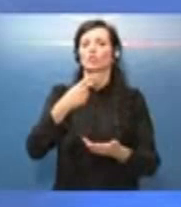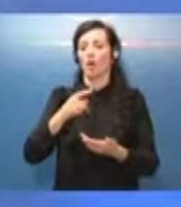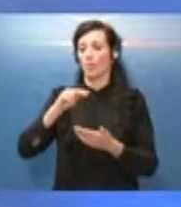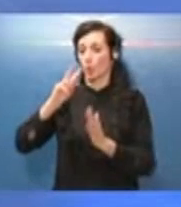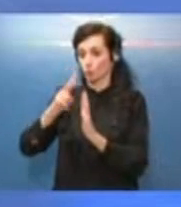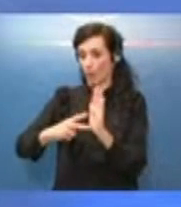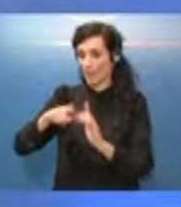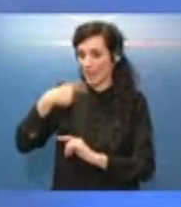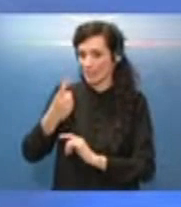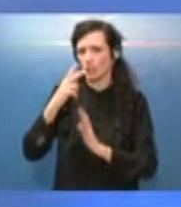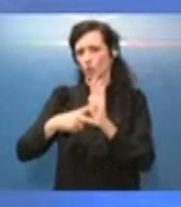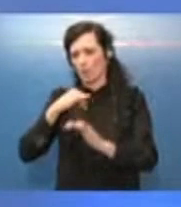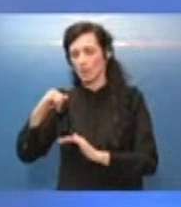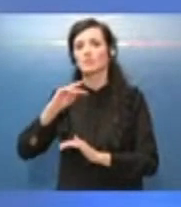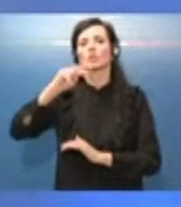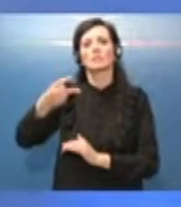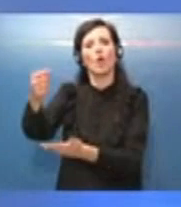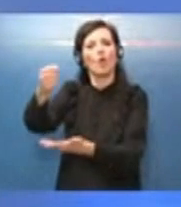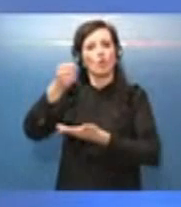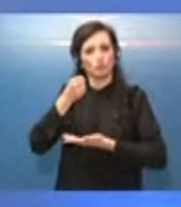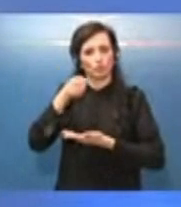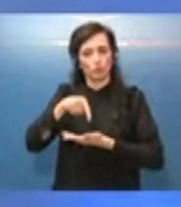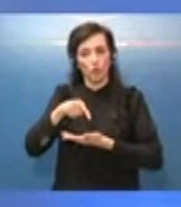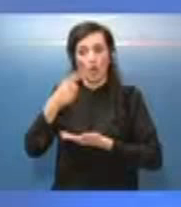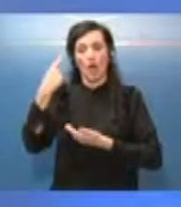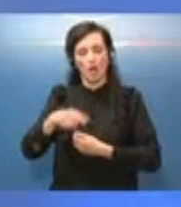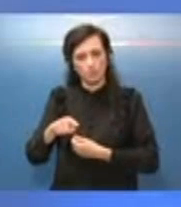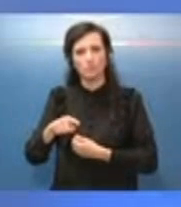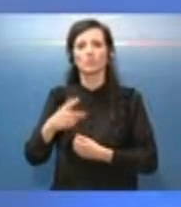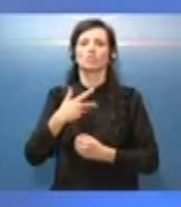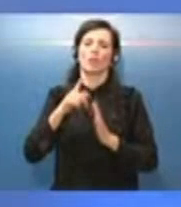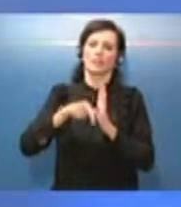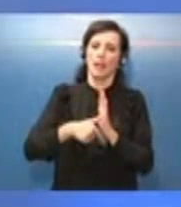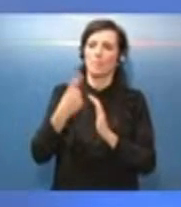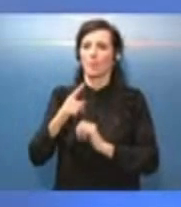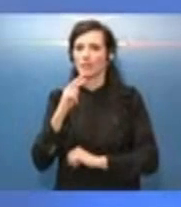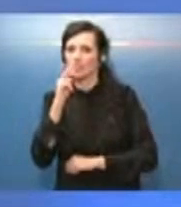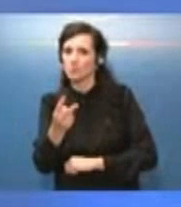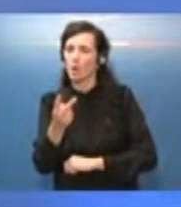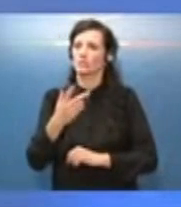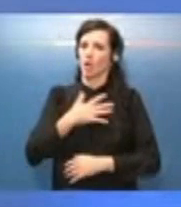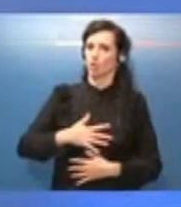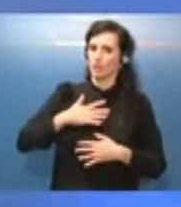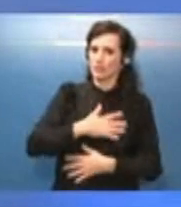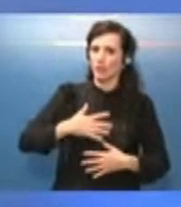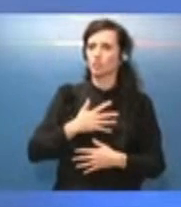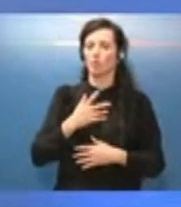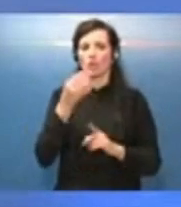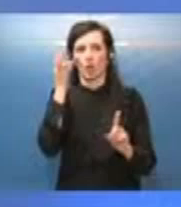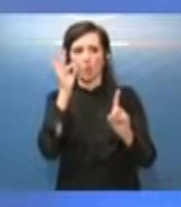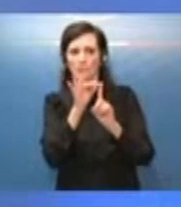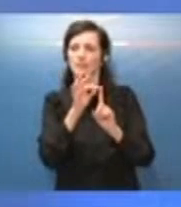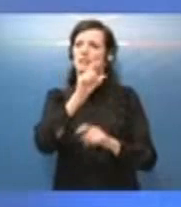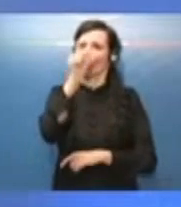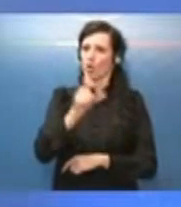in questo periodo di tempo verranno la risposta la come dire la soddisfazione degli obiettivi da parte dell'Italia